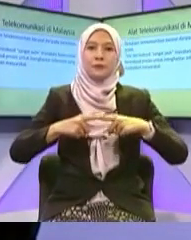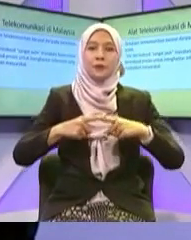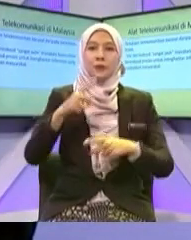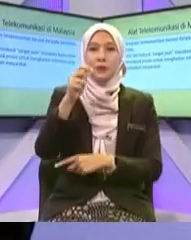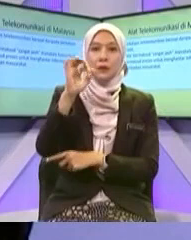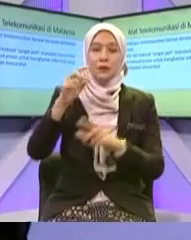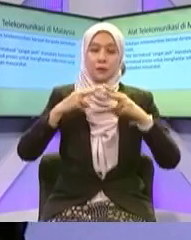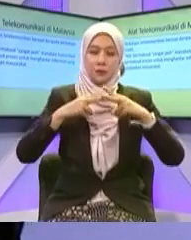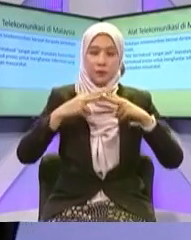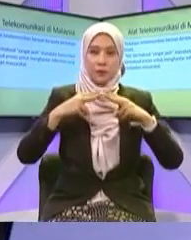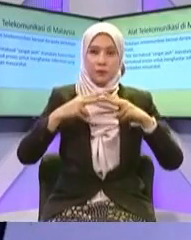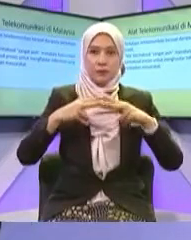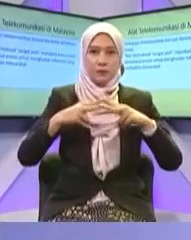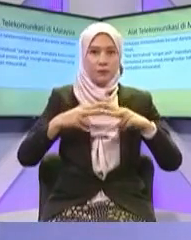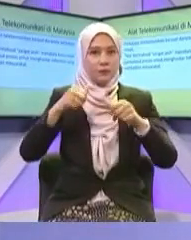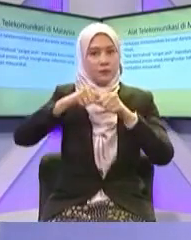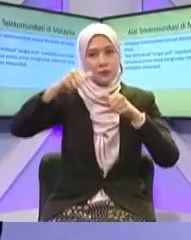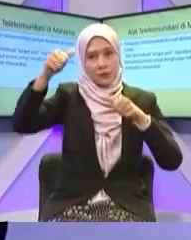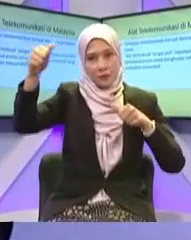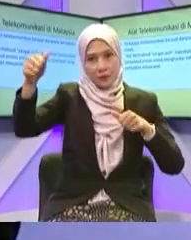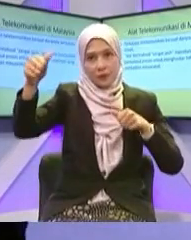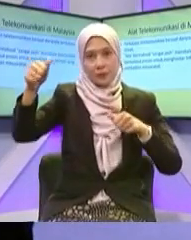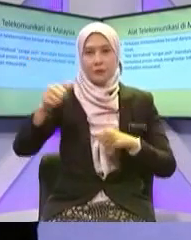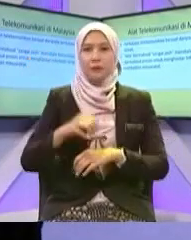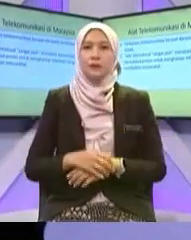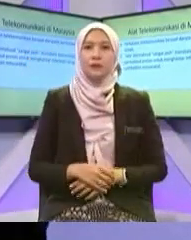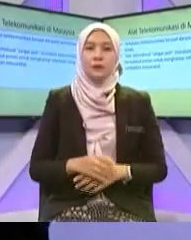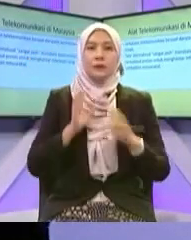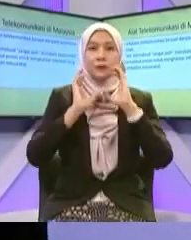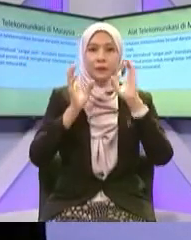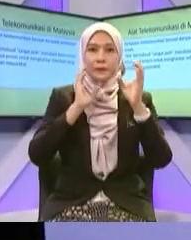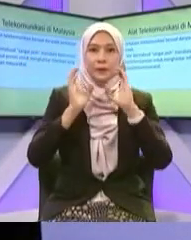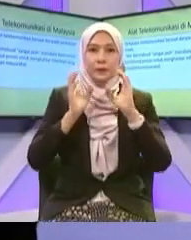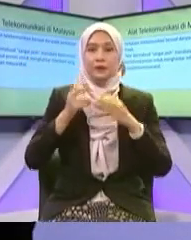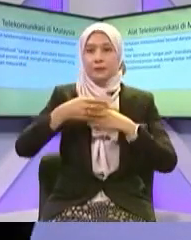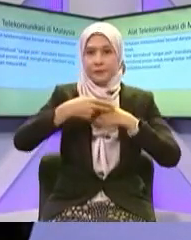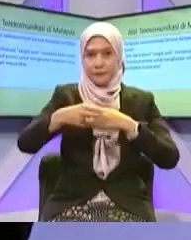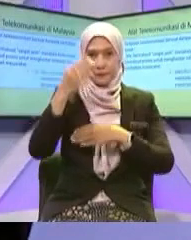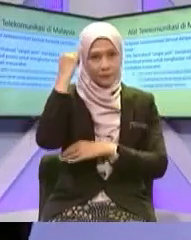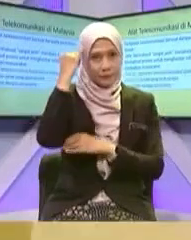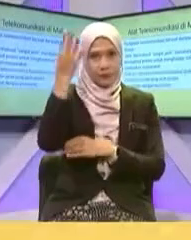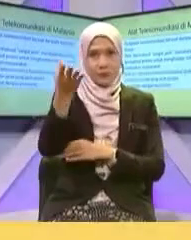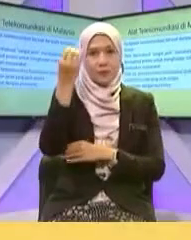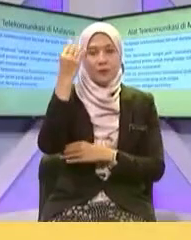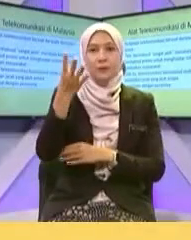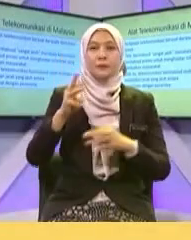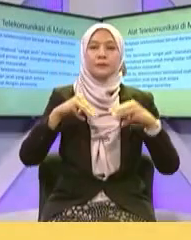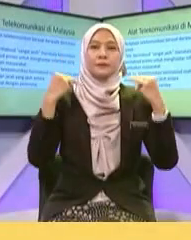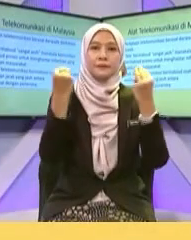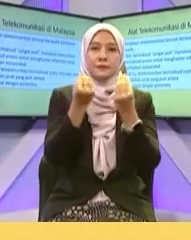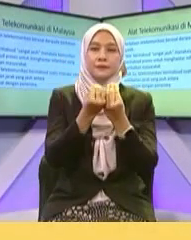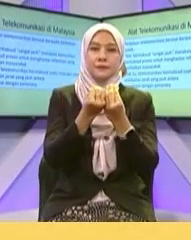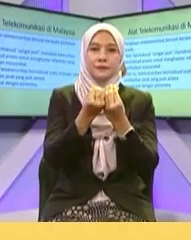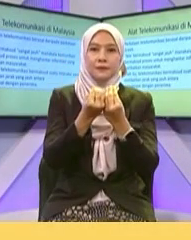Komunikasi Bermaksud proses Untuk menghantar informasi Yang melibatkan masyarakat Okey Oleh itu